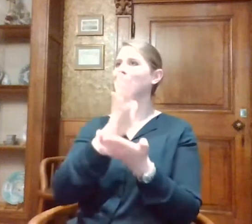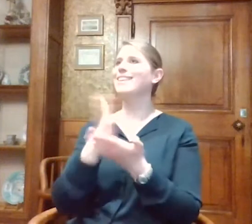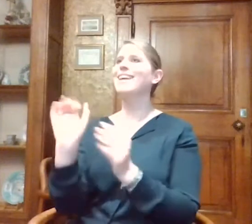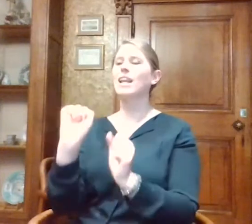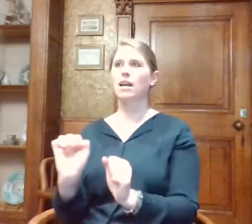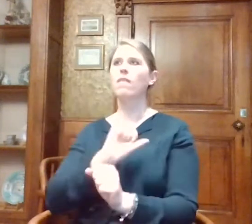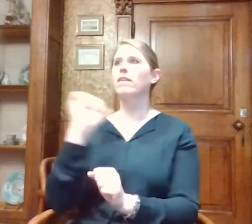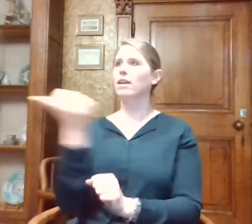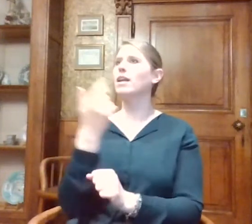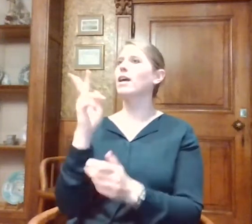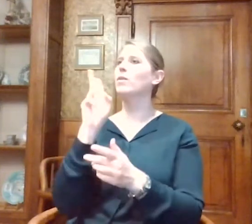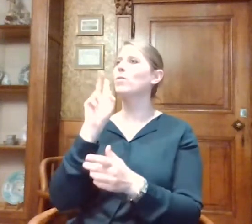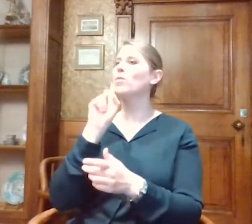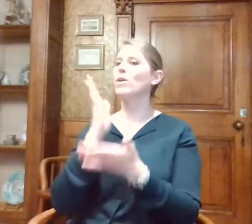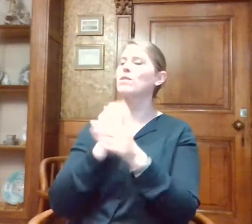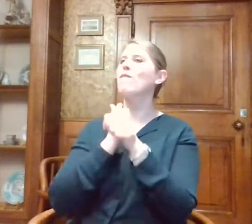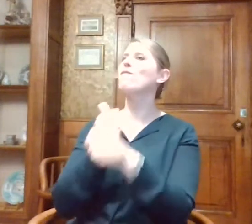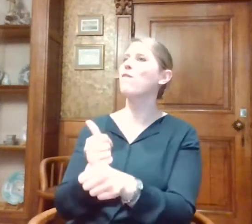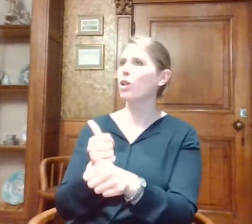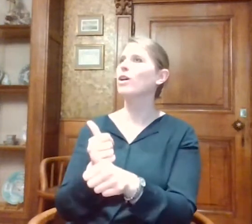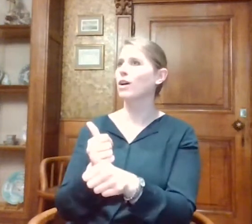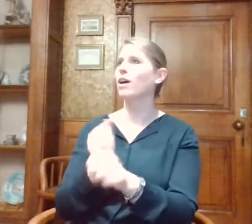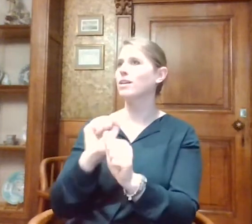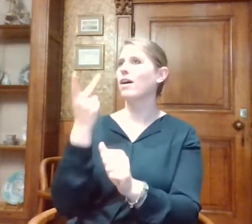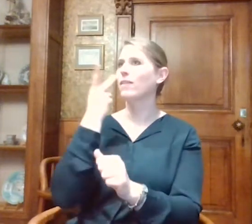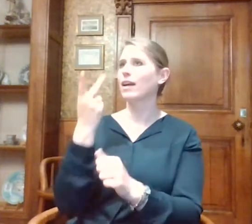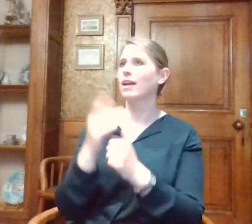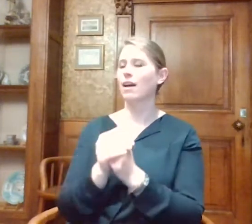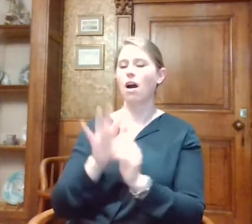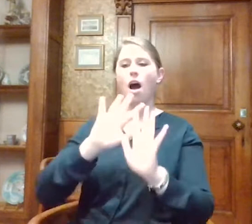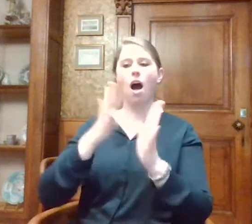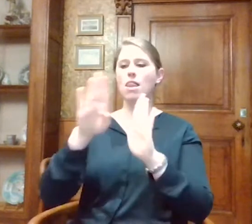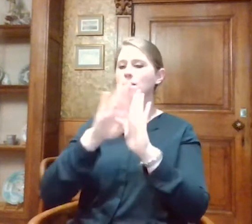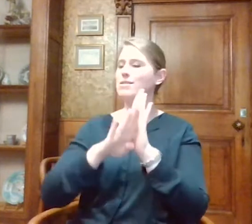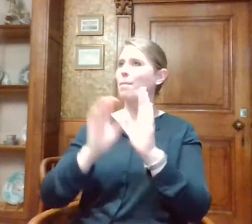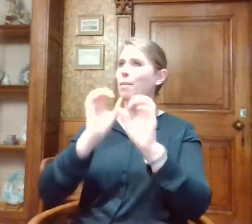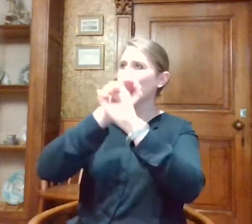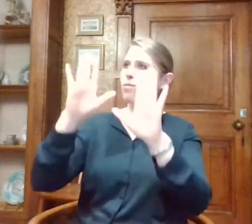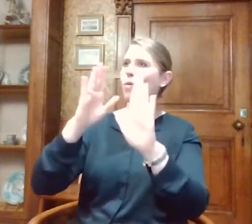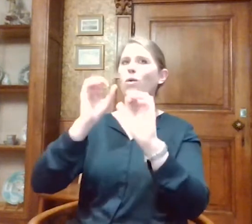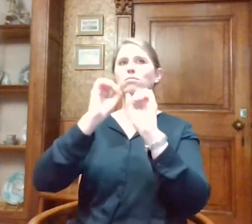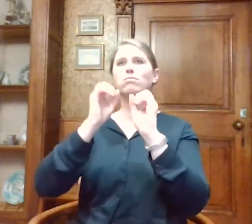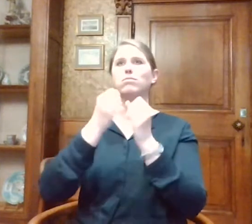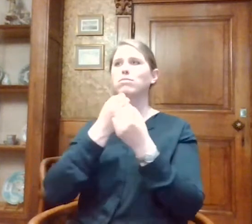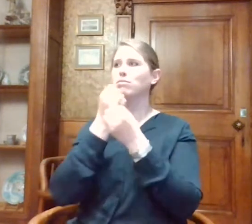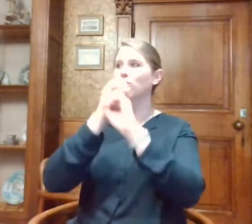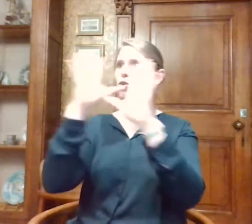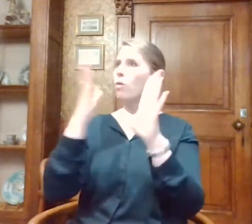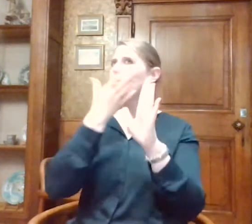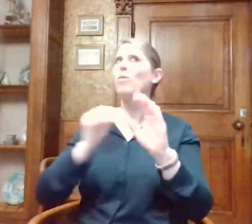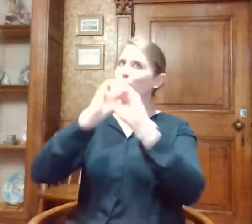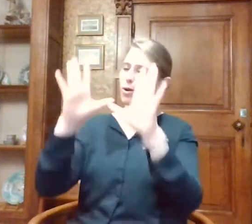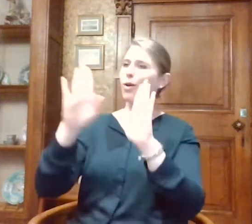hier aanwezig. En ik denk dat daarin de stappen heel mooi en duidelijk staan aangeduid. Dat je